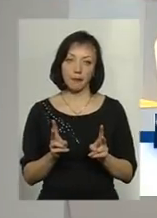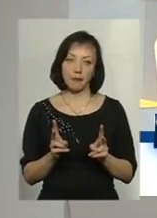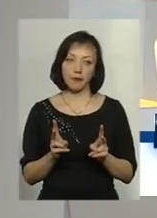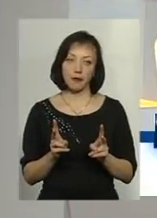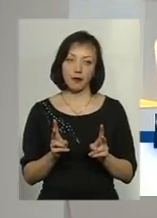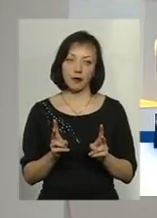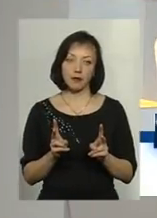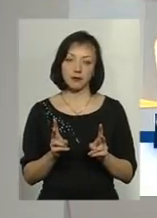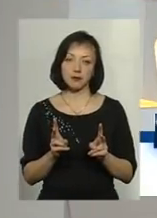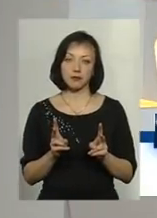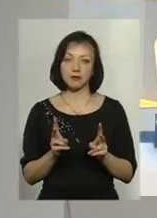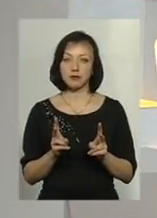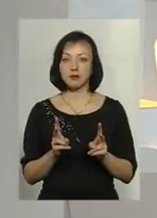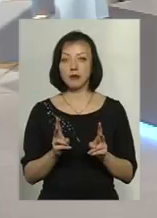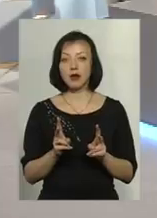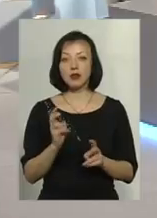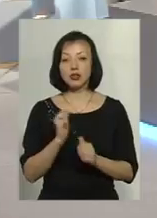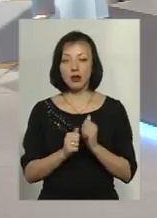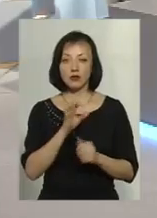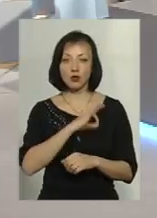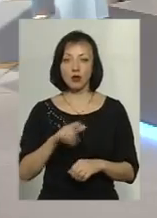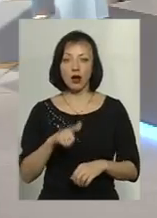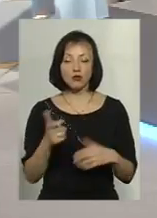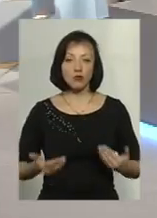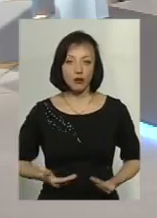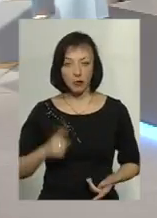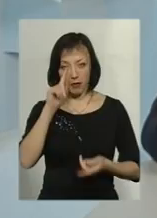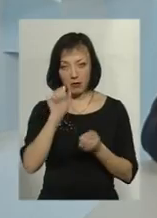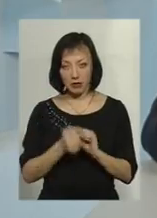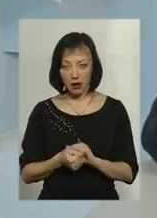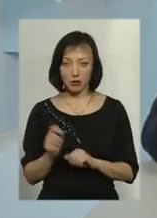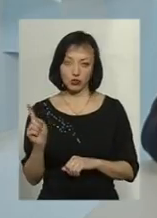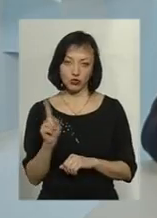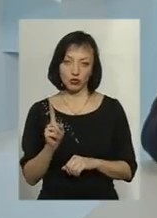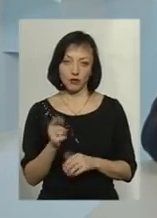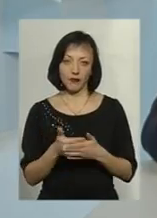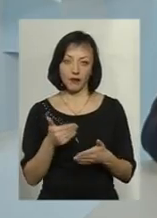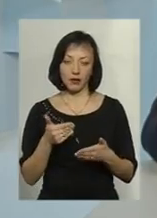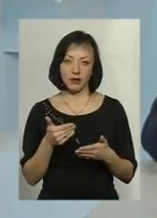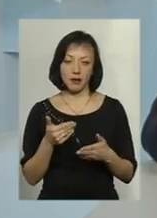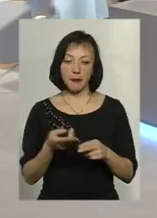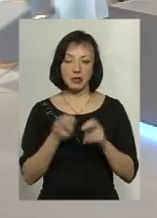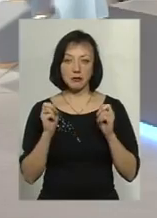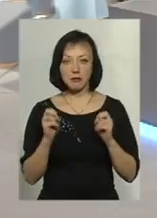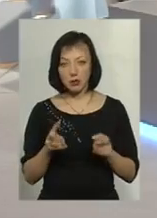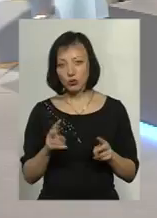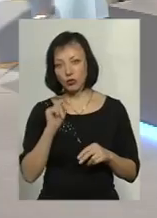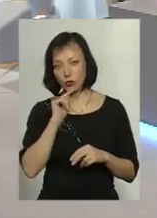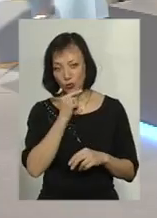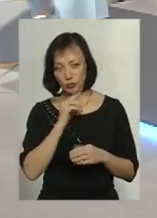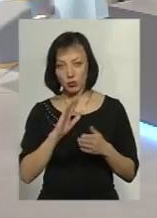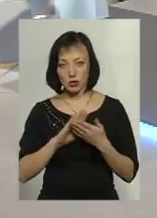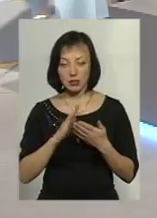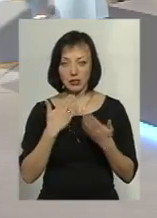з активним використанням газу в побуті, пам'ятатимуть, що від безпечного і економного